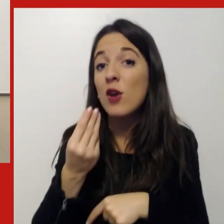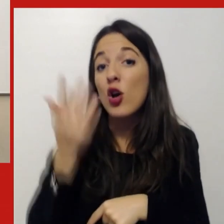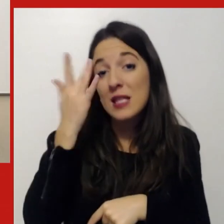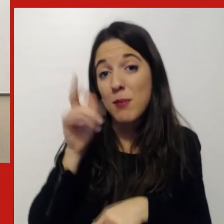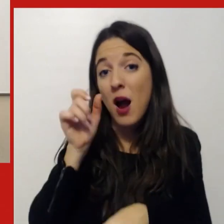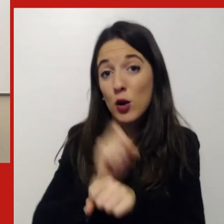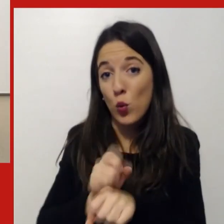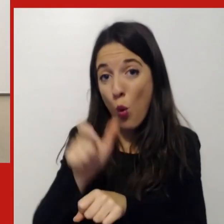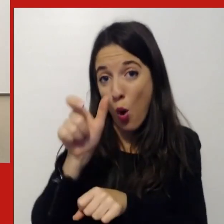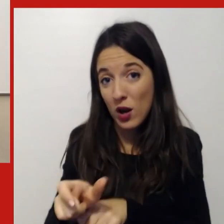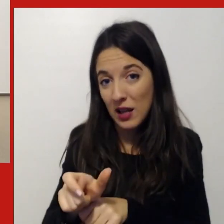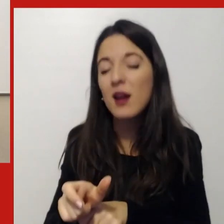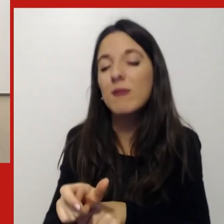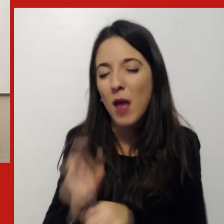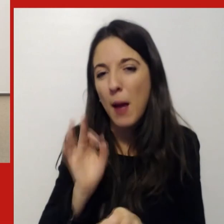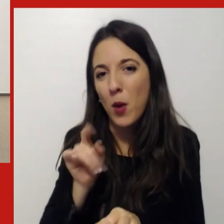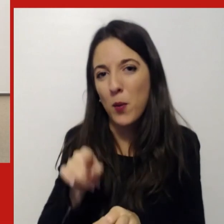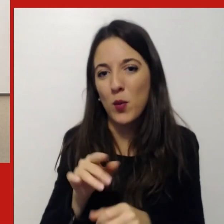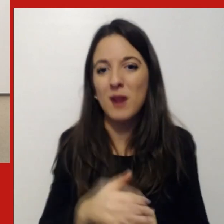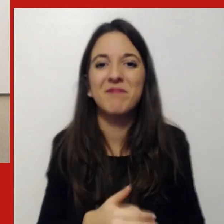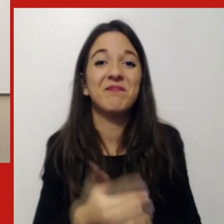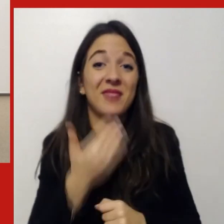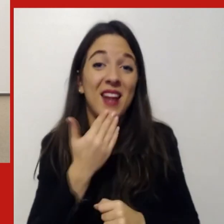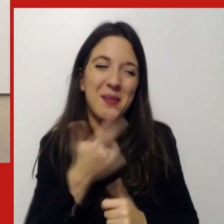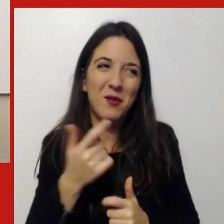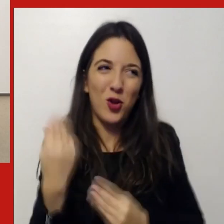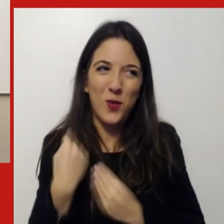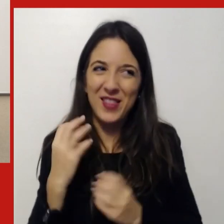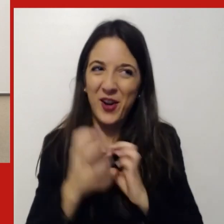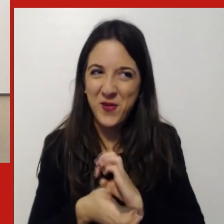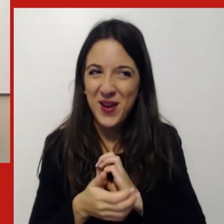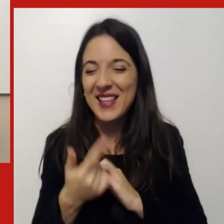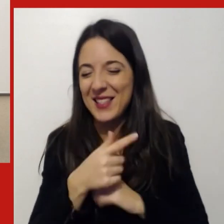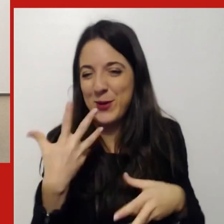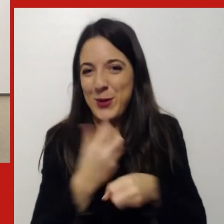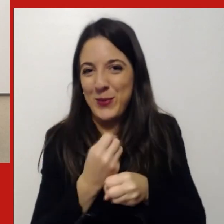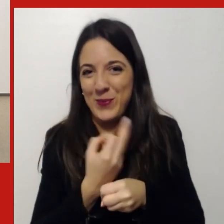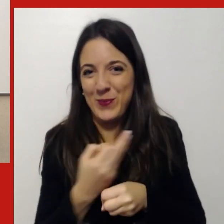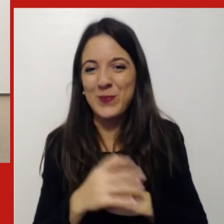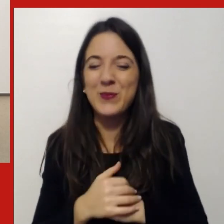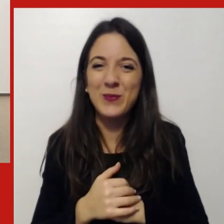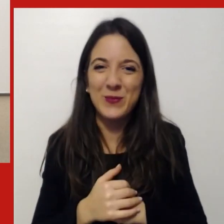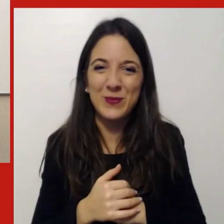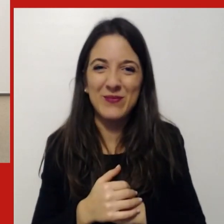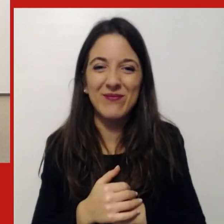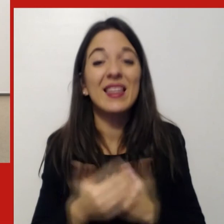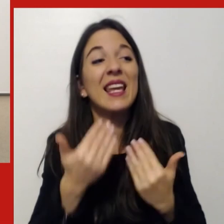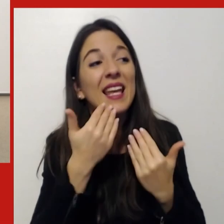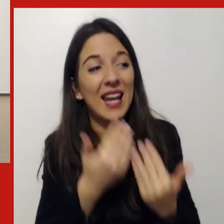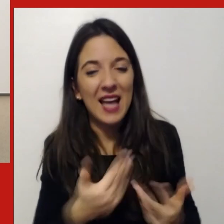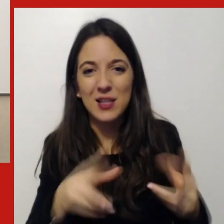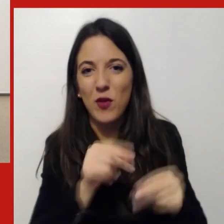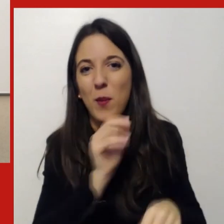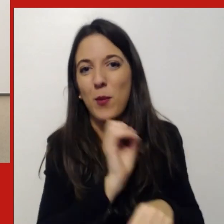mille per la capacità di sintesi su un argomento una domanda così difficile e complicata come ultima ci tengo quindi a ringraziare nuovamente il professor